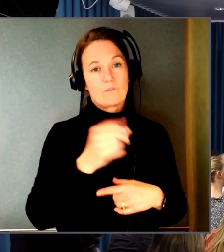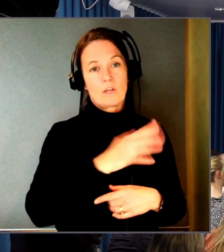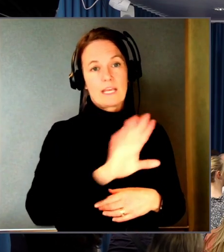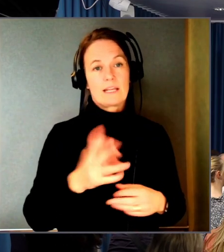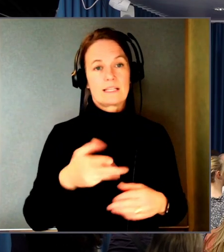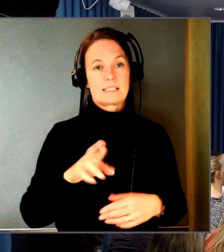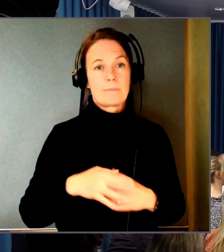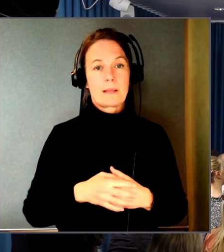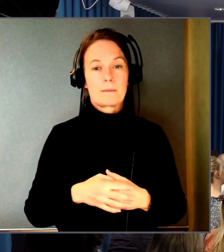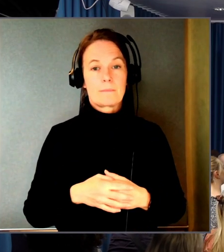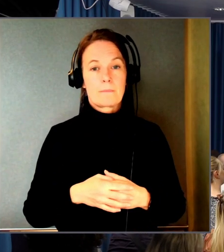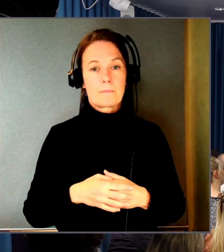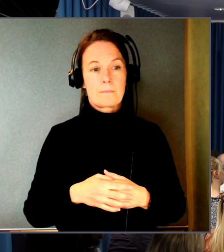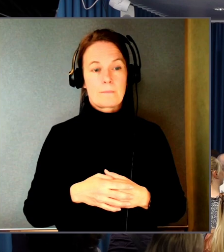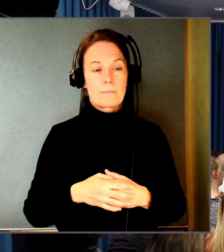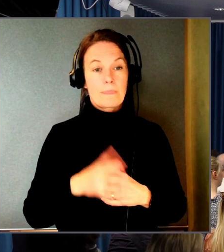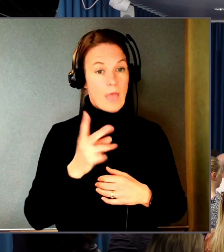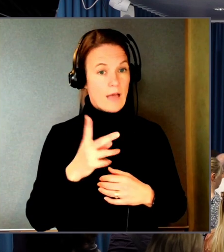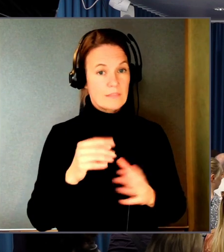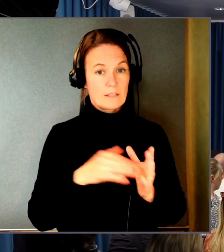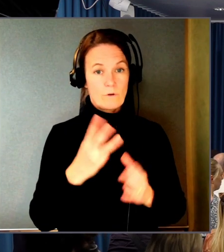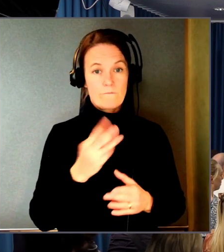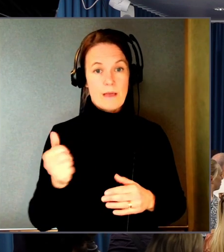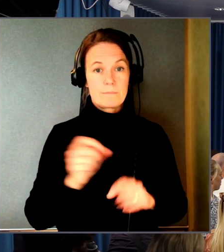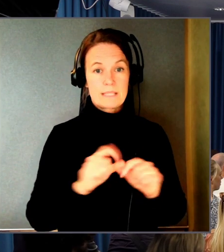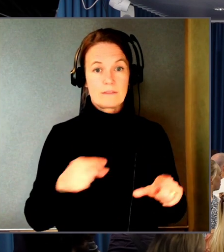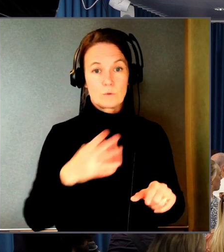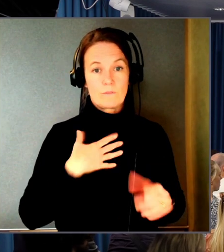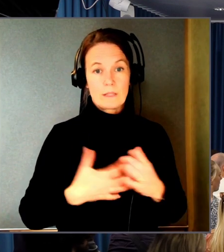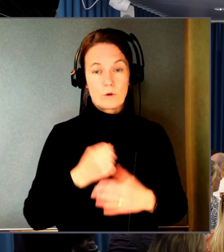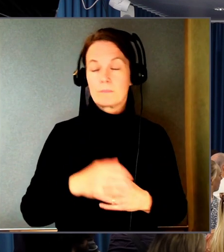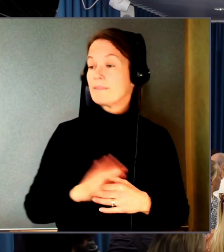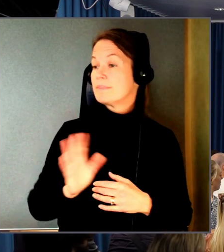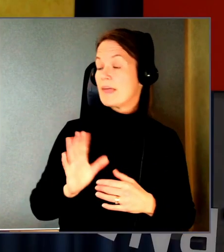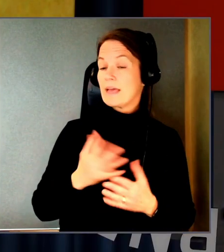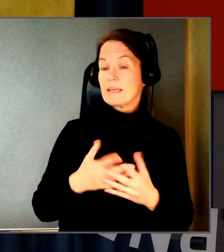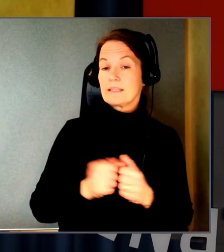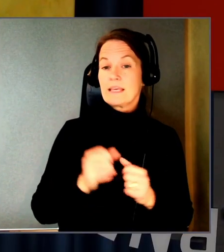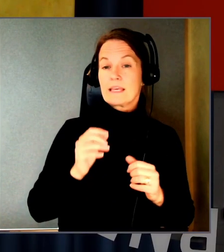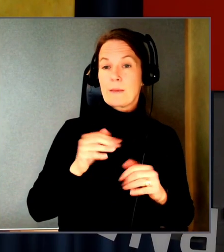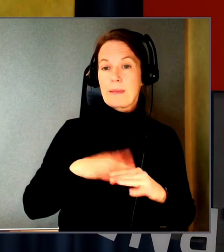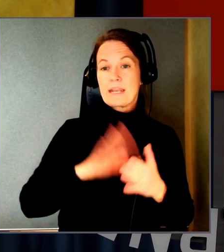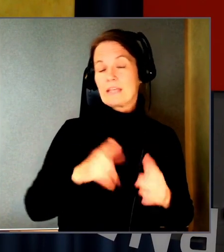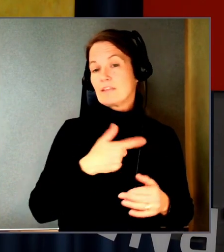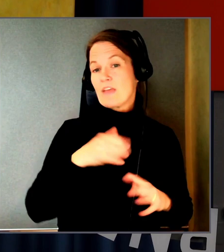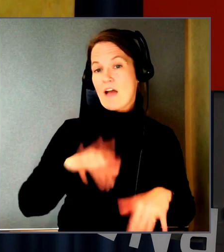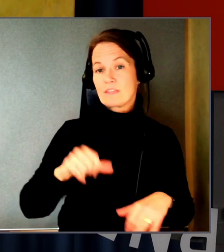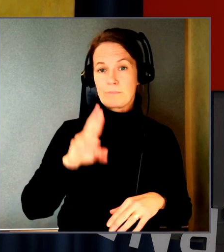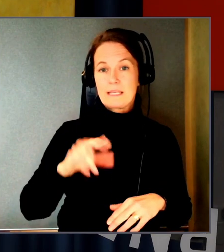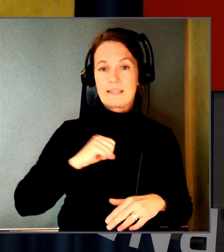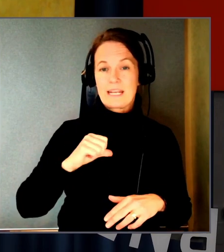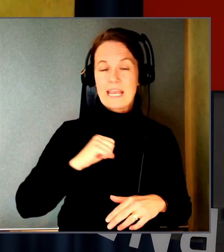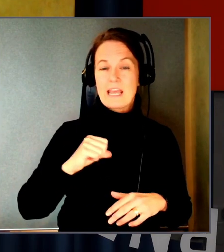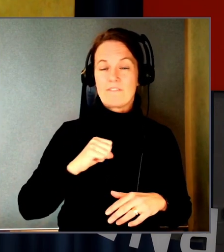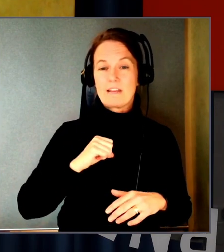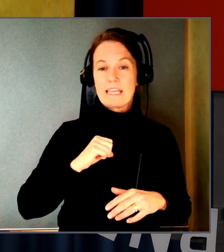Någonting mer från webbsändningen som du vill lyfta in? Nej, annat än att vi har haft en väldigt trevlig eftermiddag om vi som har hängt online